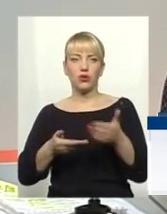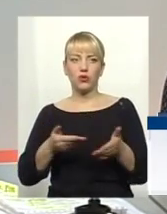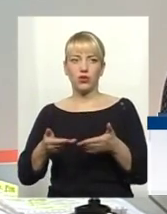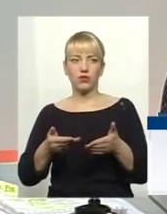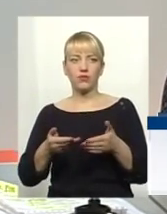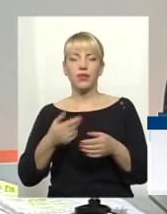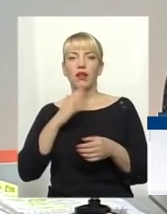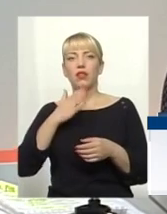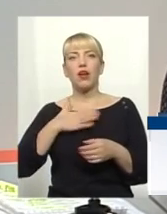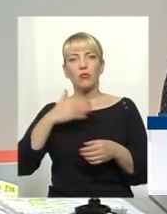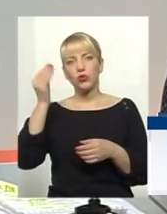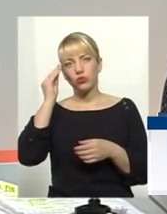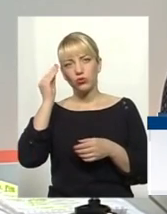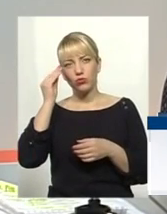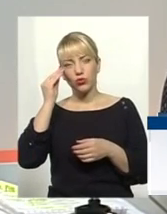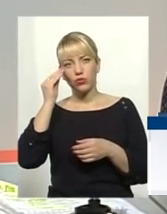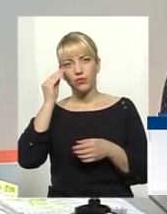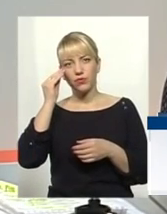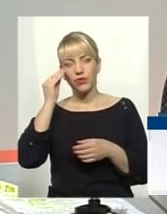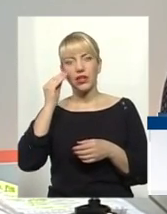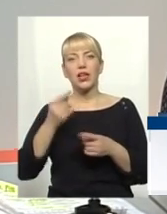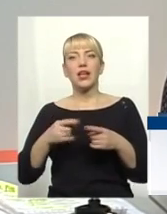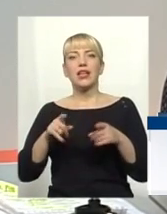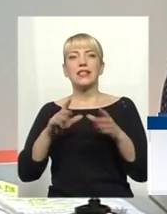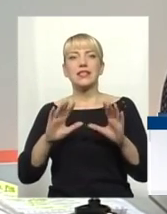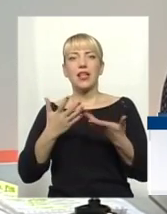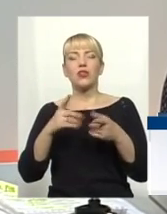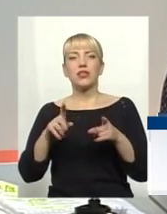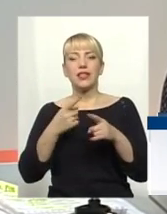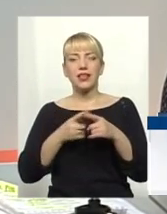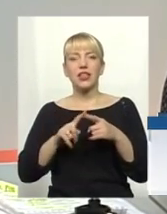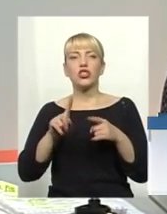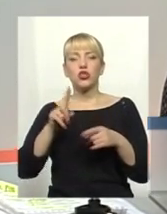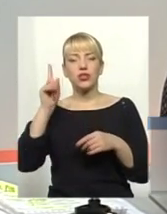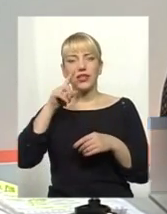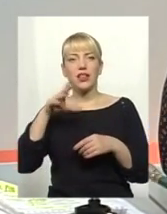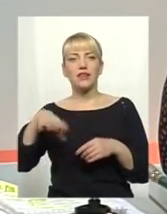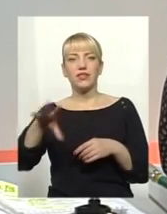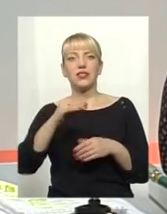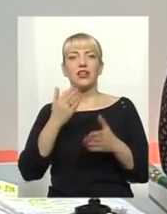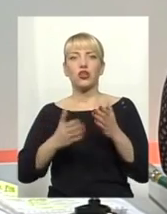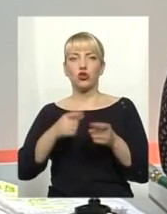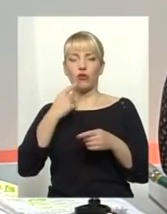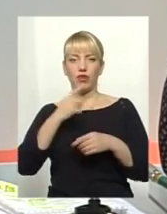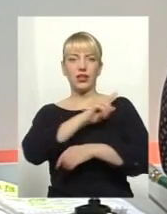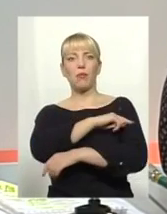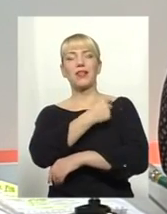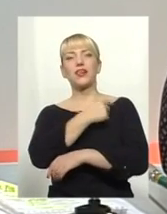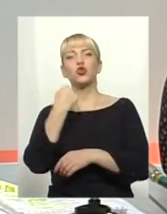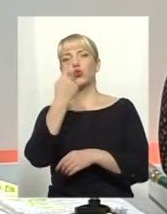На мою думку, сталося те, що знали всі. Якщо казати медичною мовою,